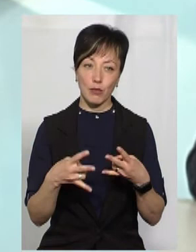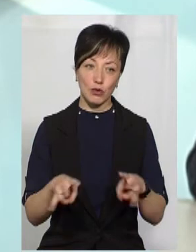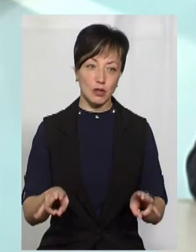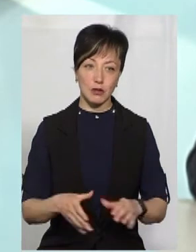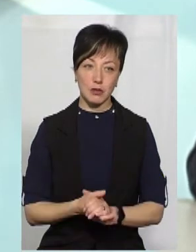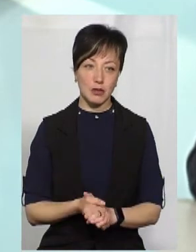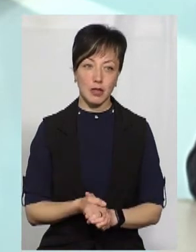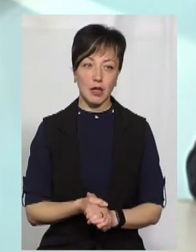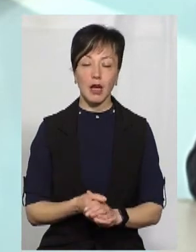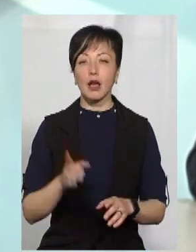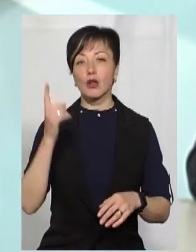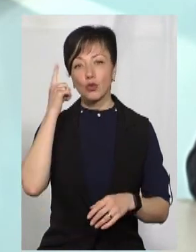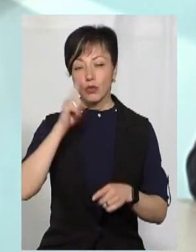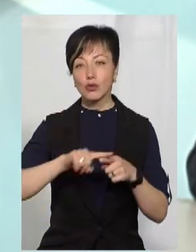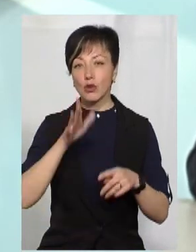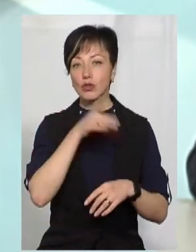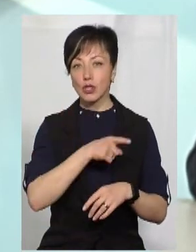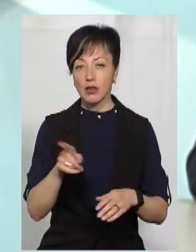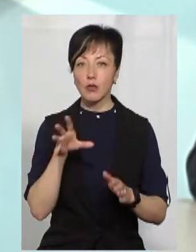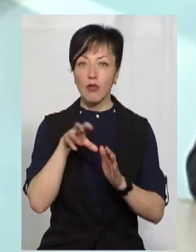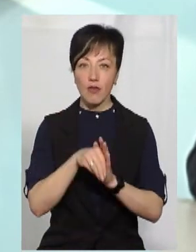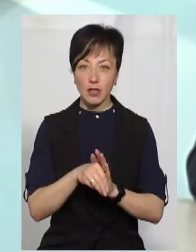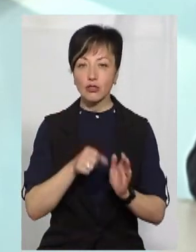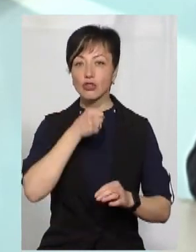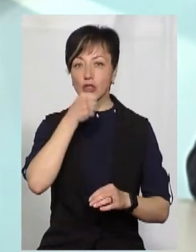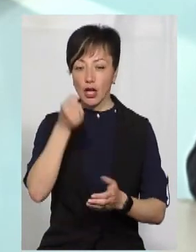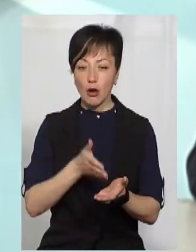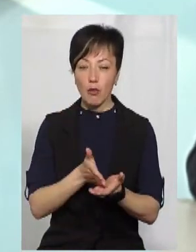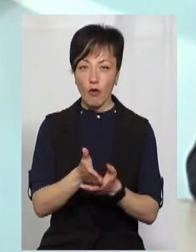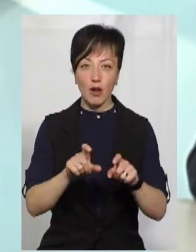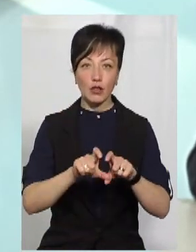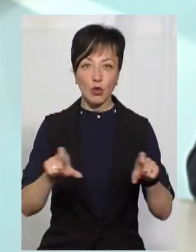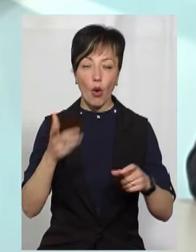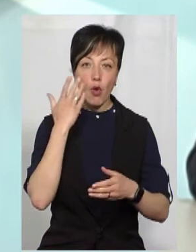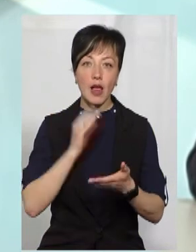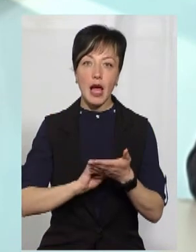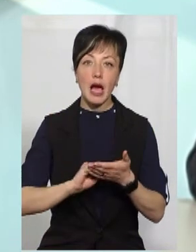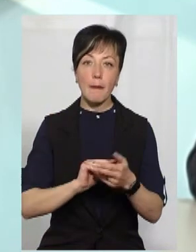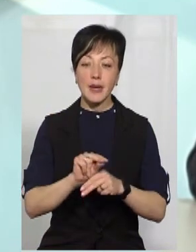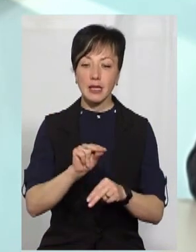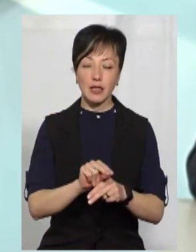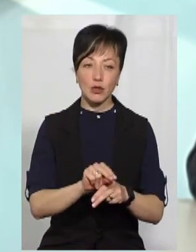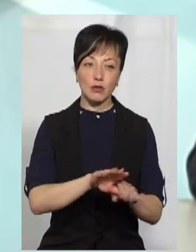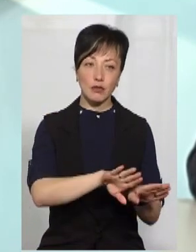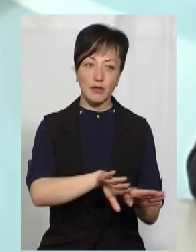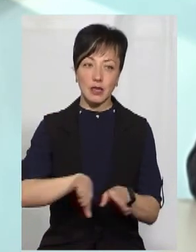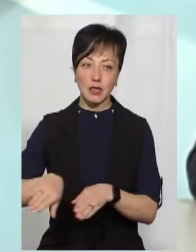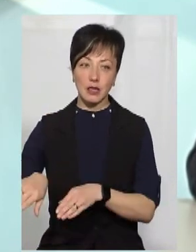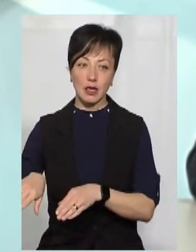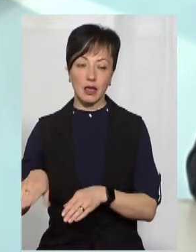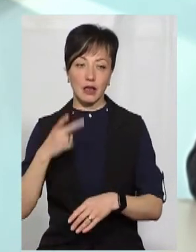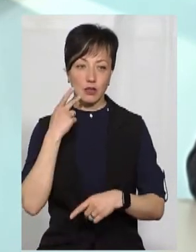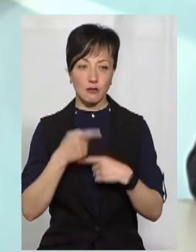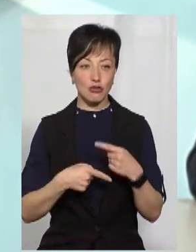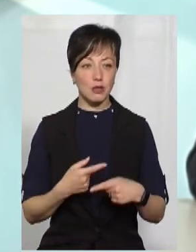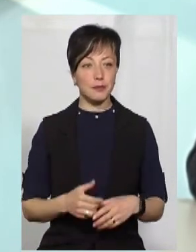Я думаю, що не за горами той час, коли впровадиться старша профільна школа, коли репетиторство відійде в минуле назавжди.